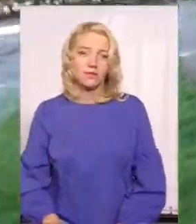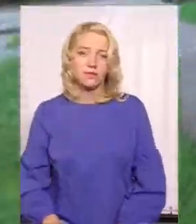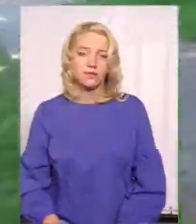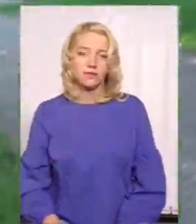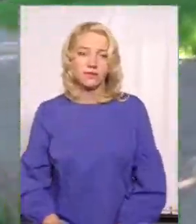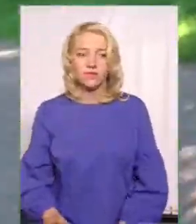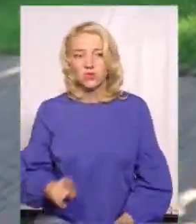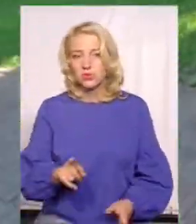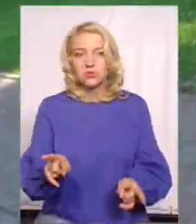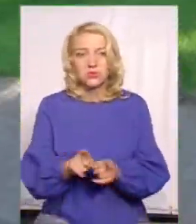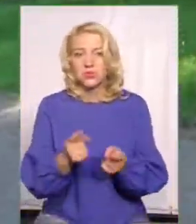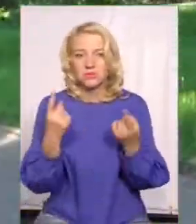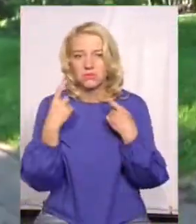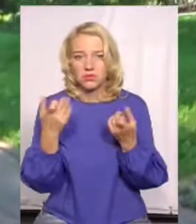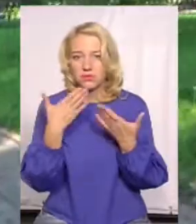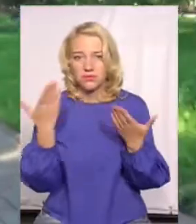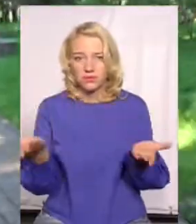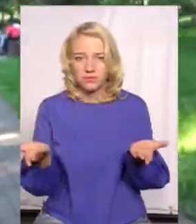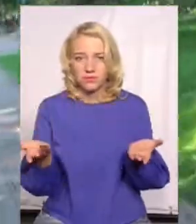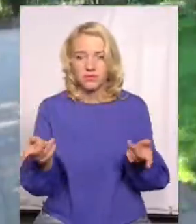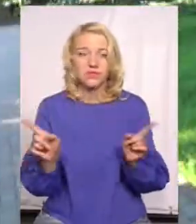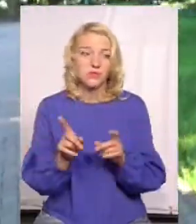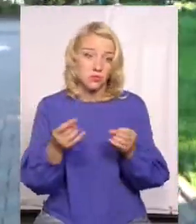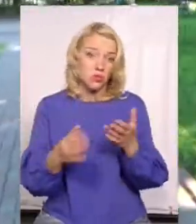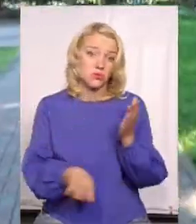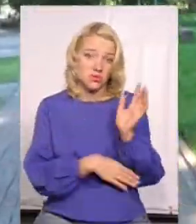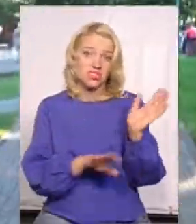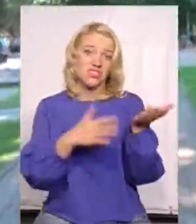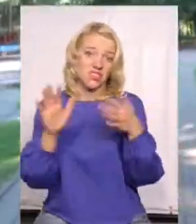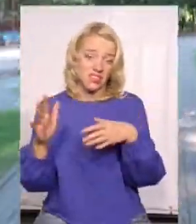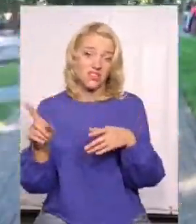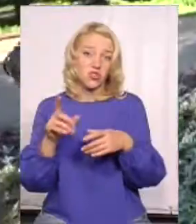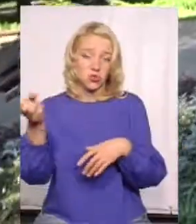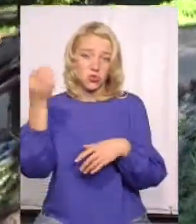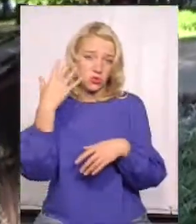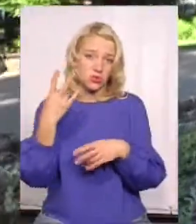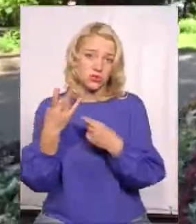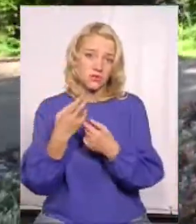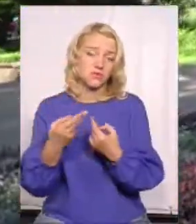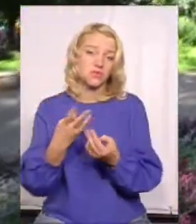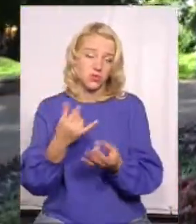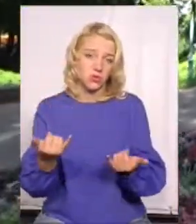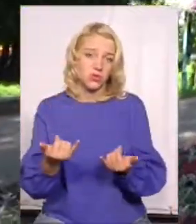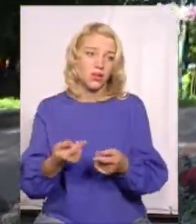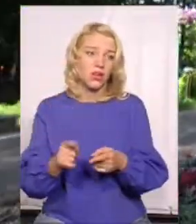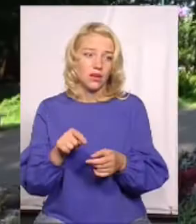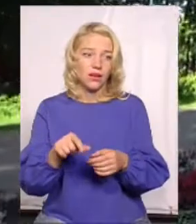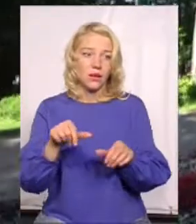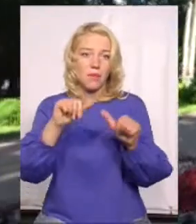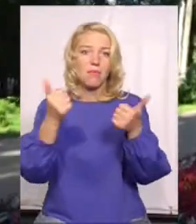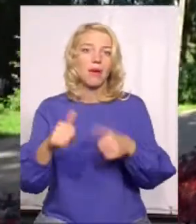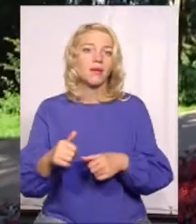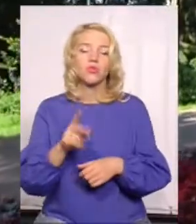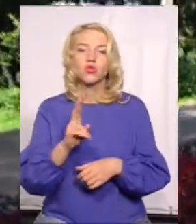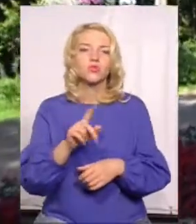Щось тут нічого такого доброго. Просто дерева закривають від сонця. Це пам'ятник. Це хто у нас,